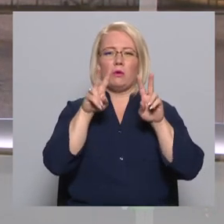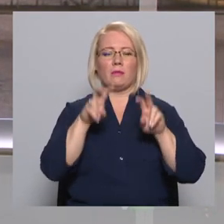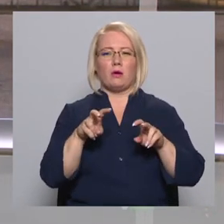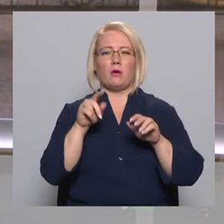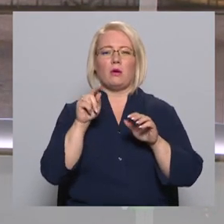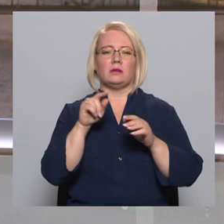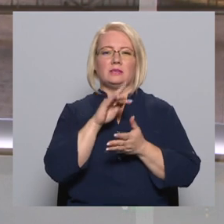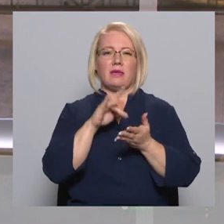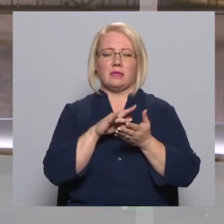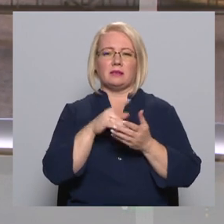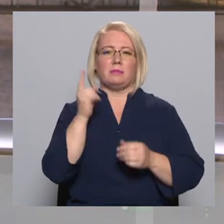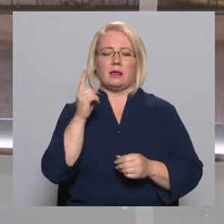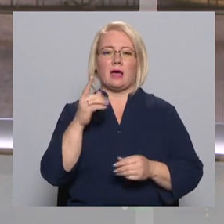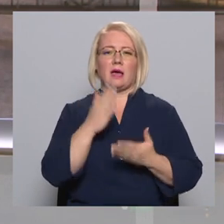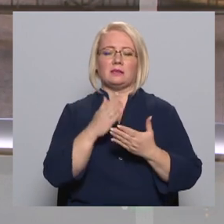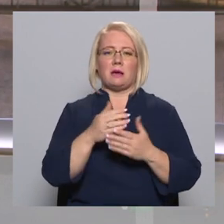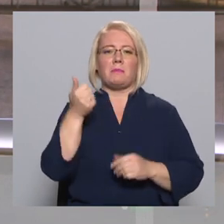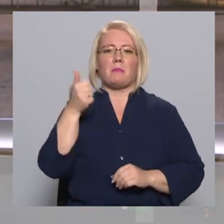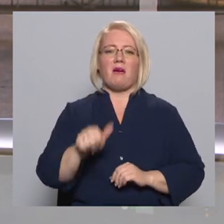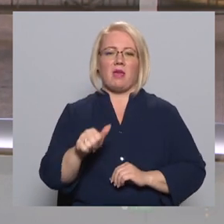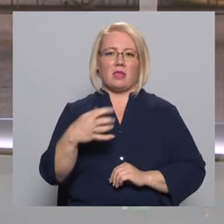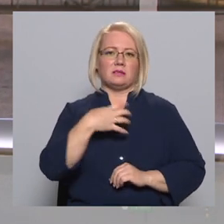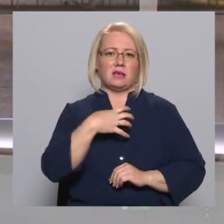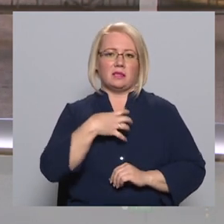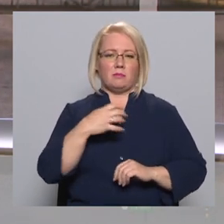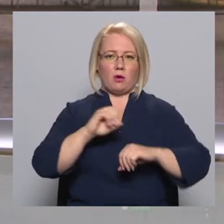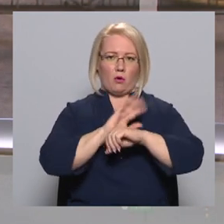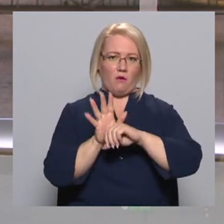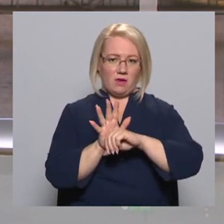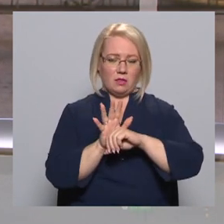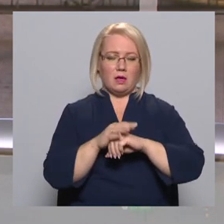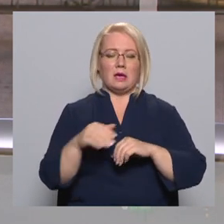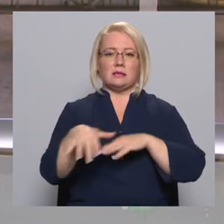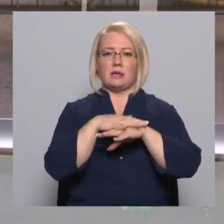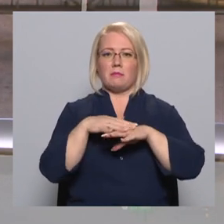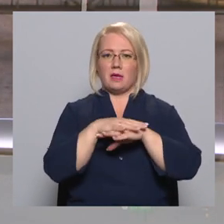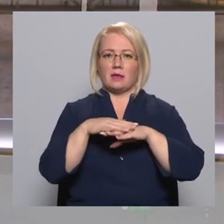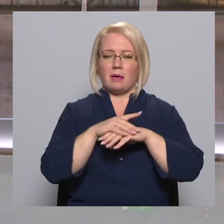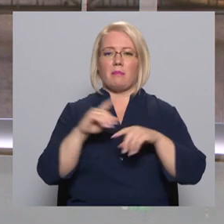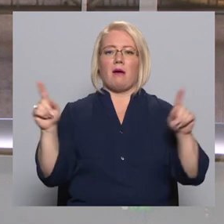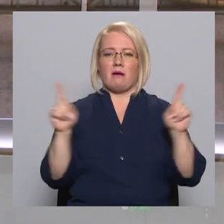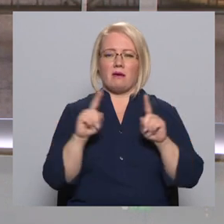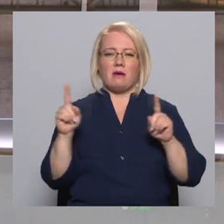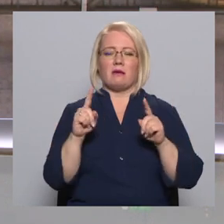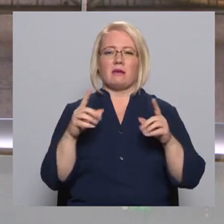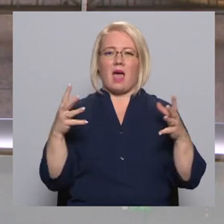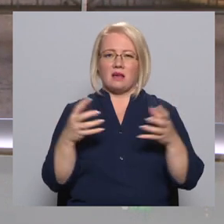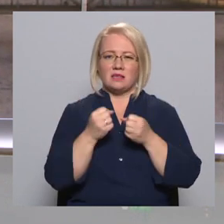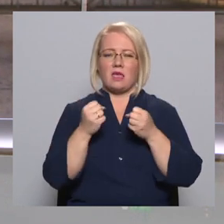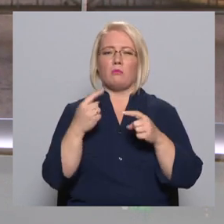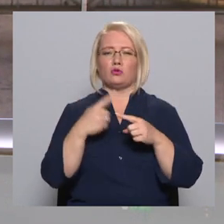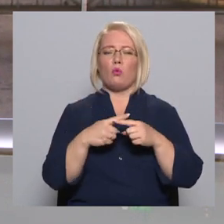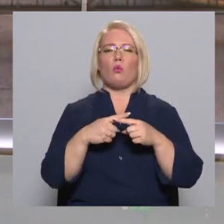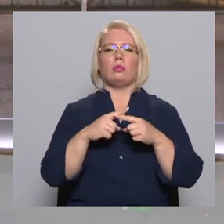pirmajā vietā pasaulē pēc tempas aslimstībai ar Covid-19. Sabiedrībā ir jāsakopo visi spēki un uz brīdi